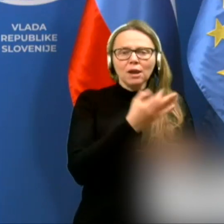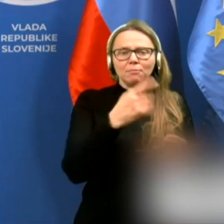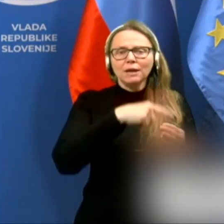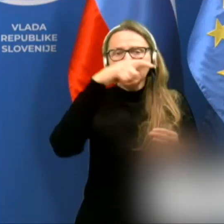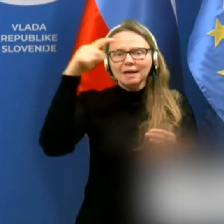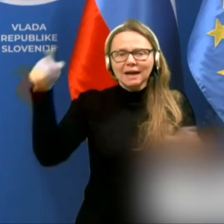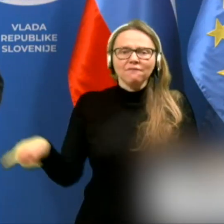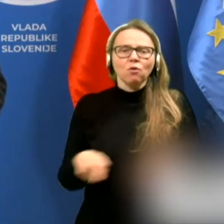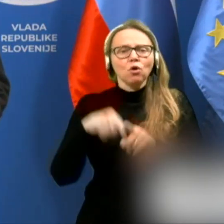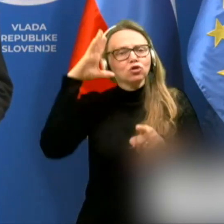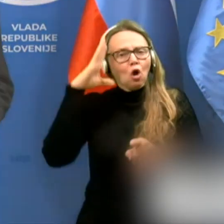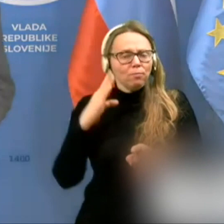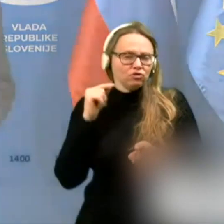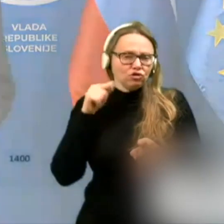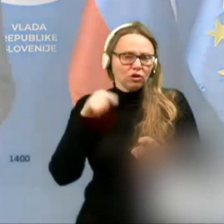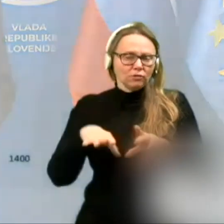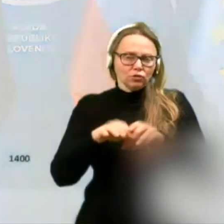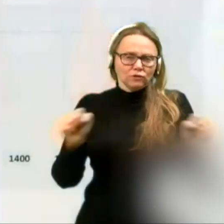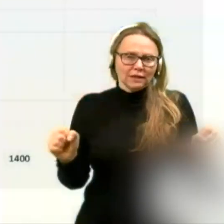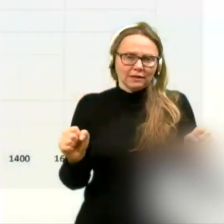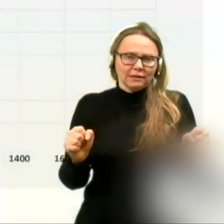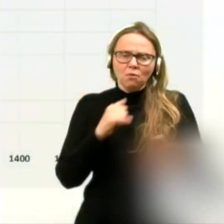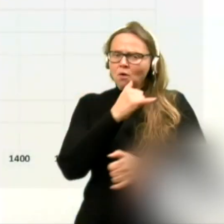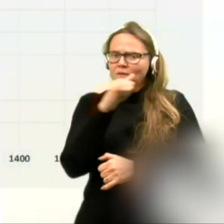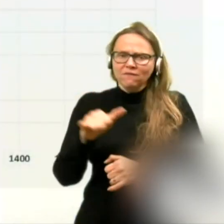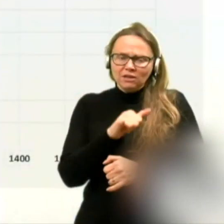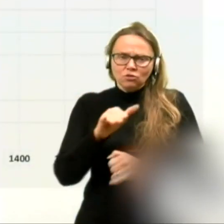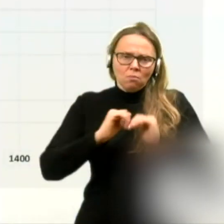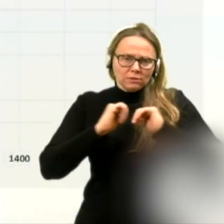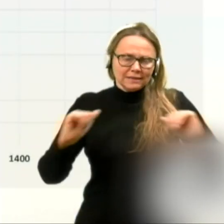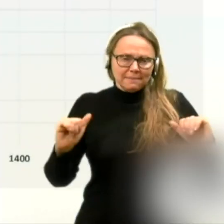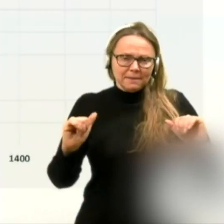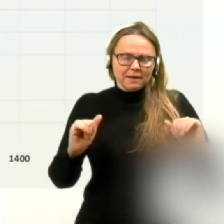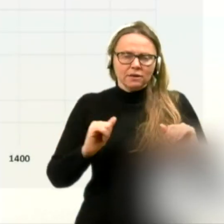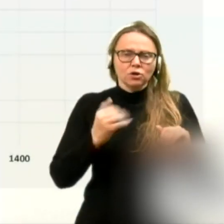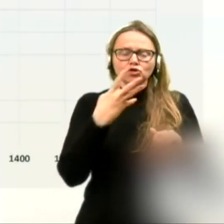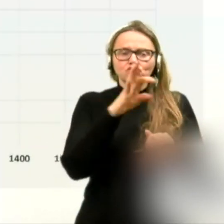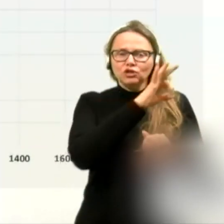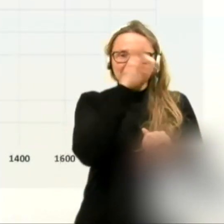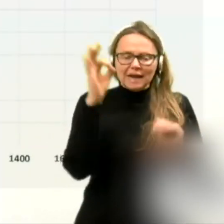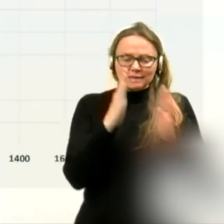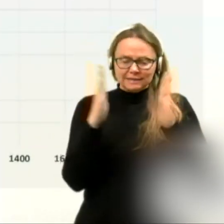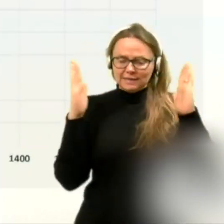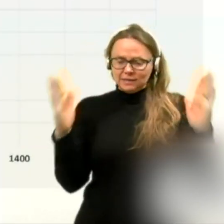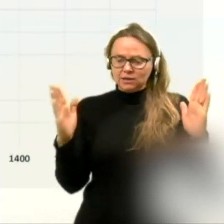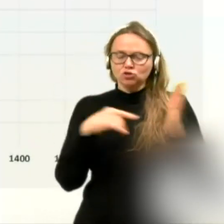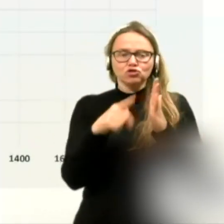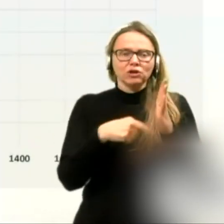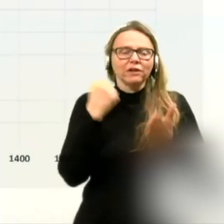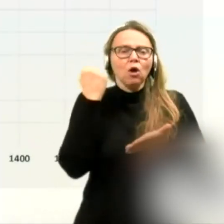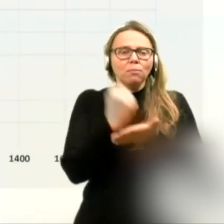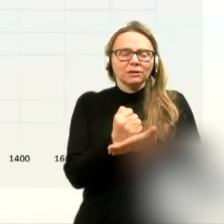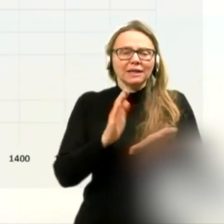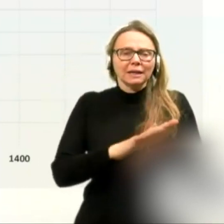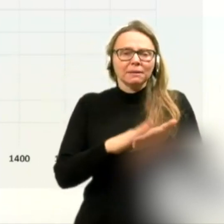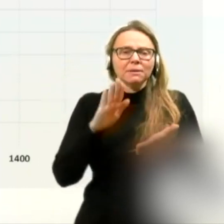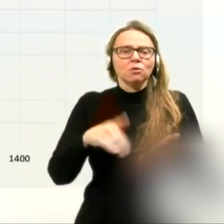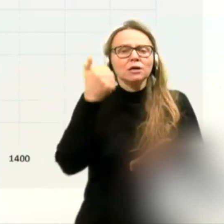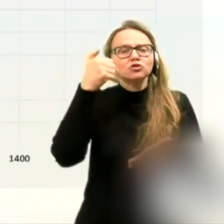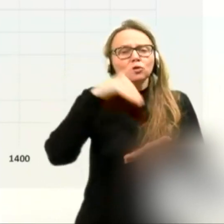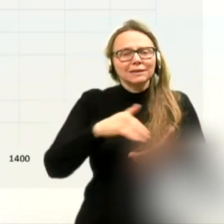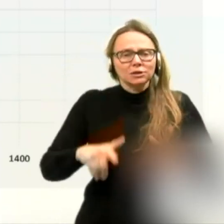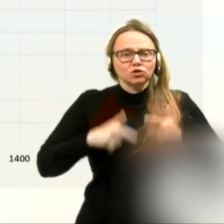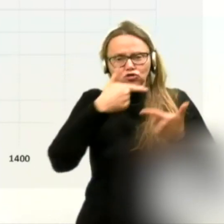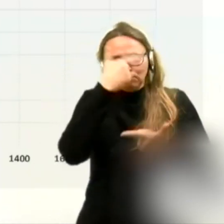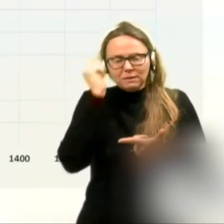grahov, tako kot to običajno stvorimo vsakič posebej. Štirina znevno število potrjenih primerov na 100 tisoč prebivalcev